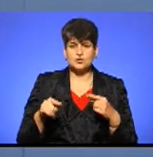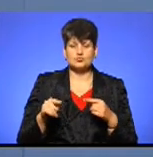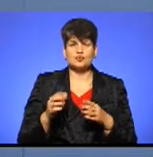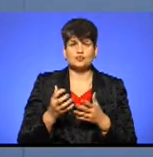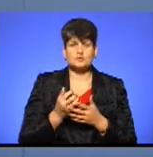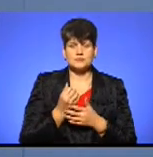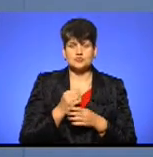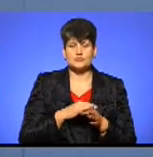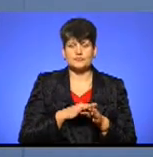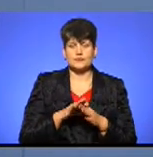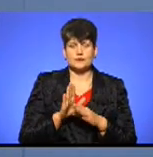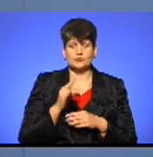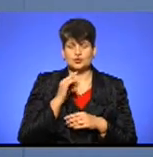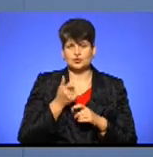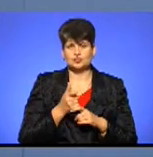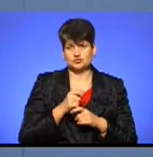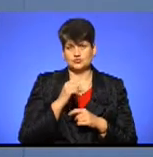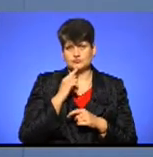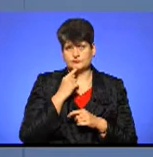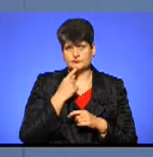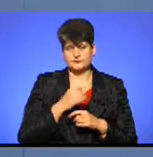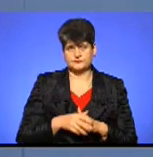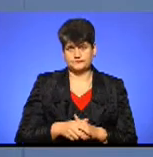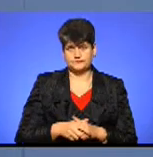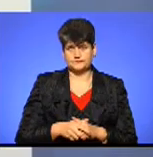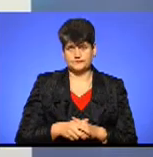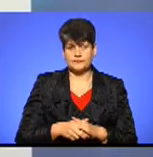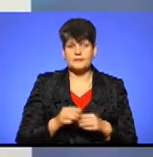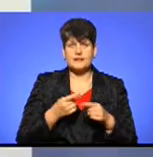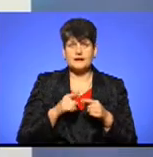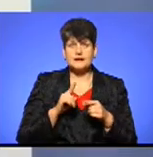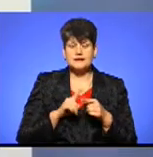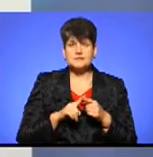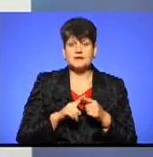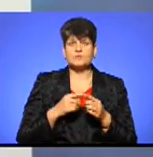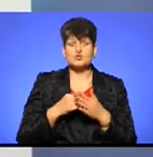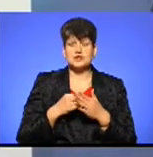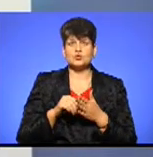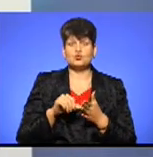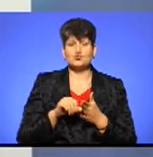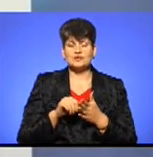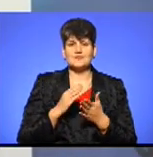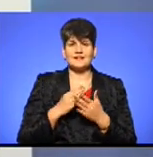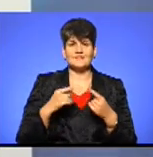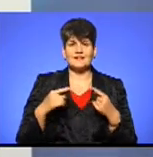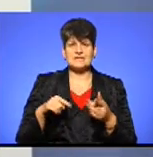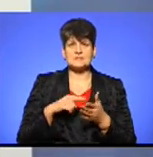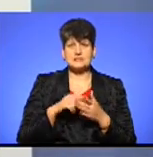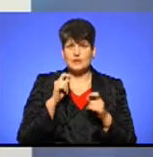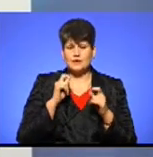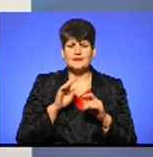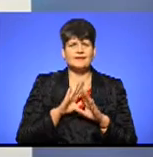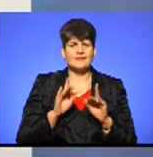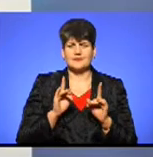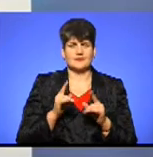реалізувати буде дуже малимовірно. Такий інструмент, як бюджет участі, є у різних містах України, не лише в